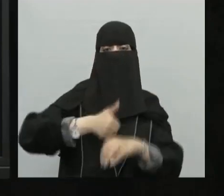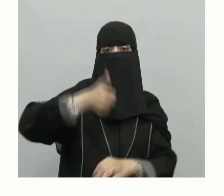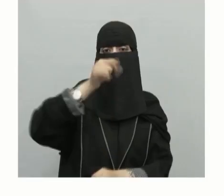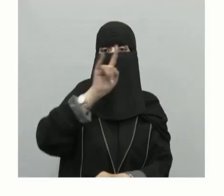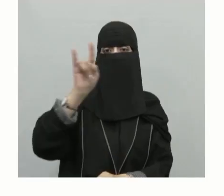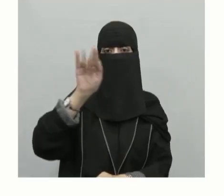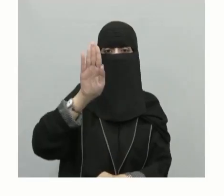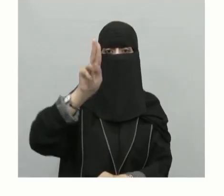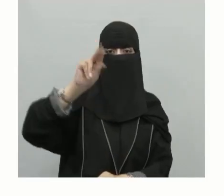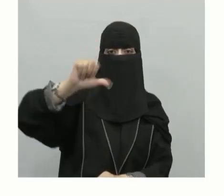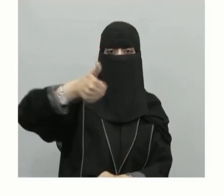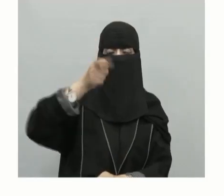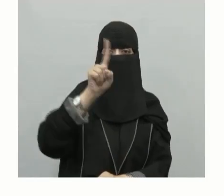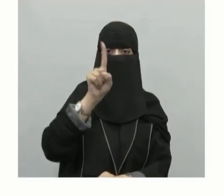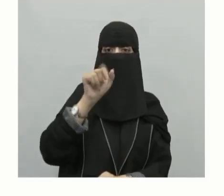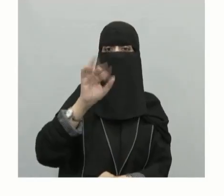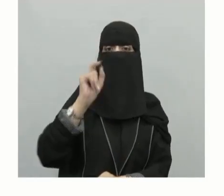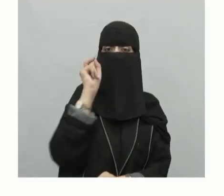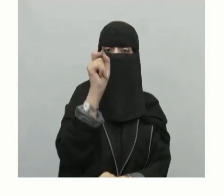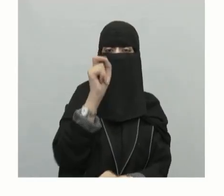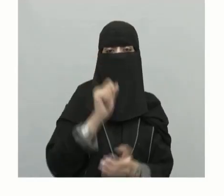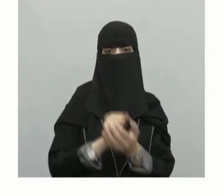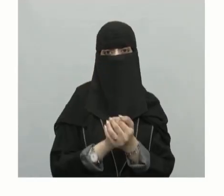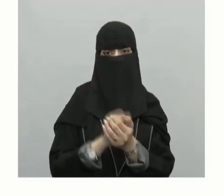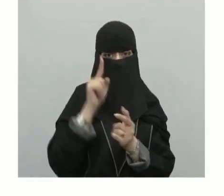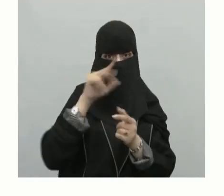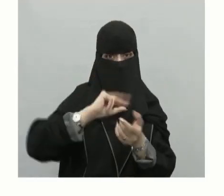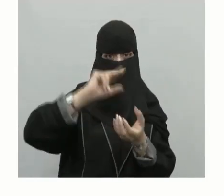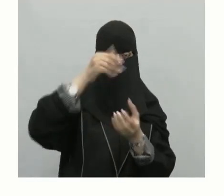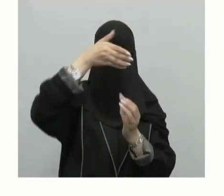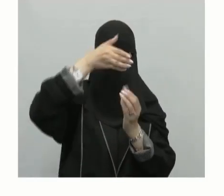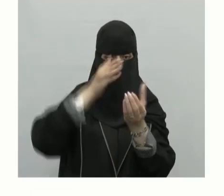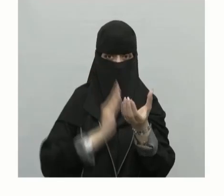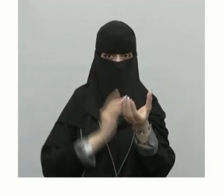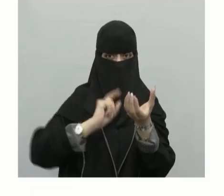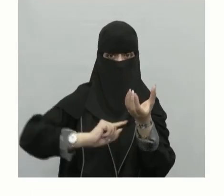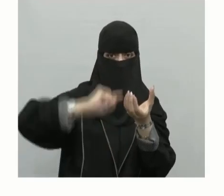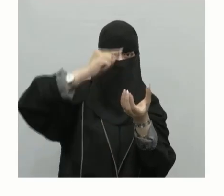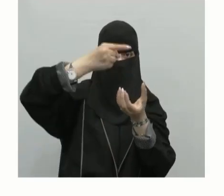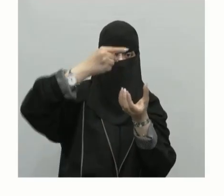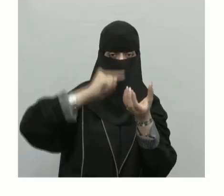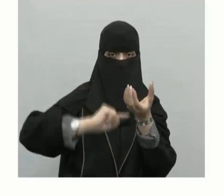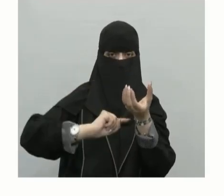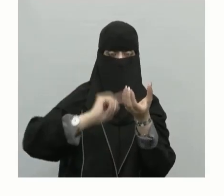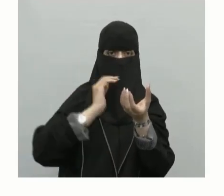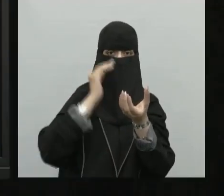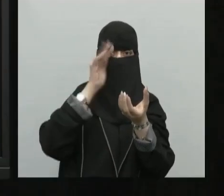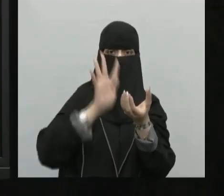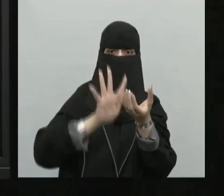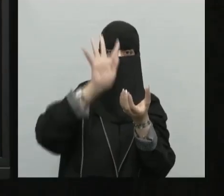وتقسم أو تقسم الأرض إلى قسمين متساويين شمالي وجنوبي